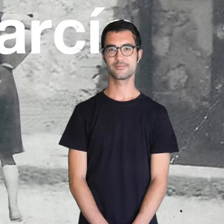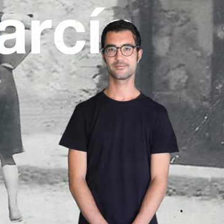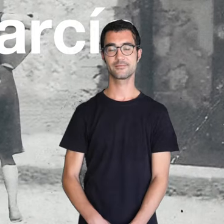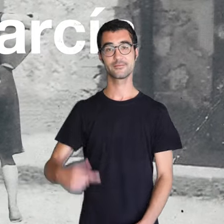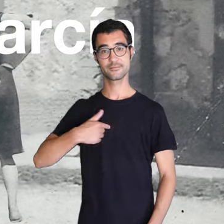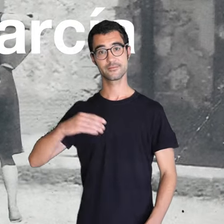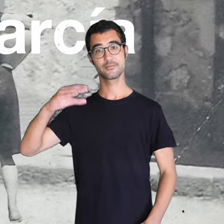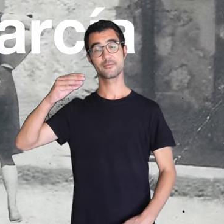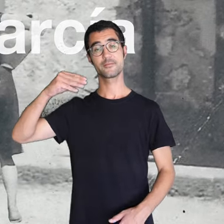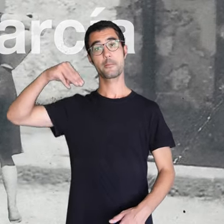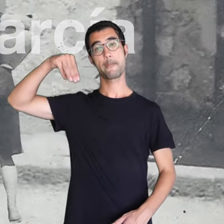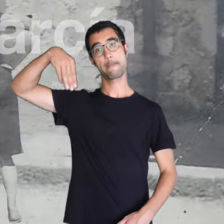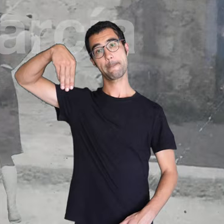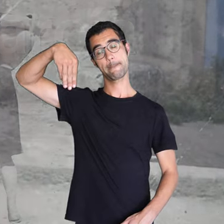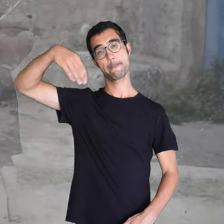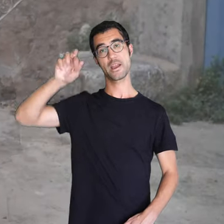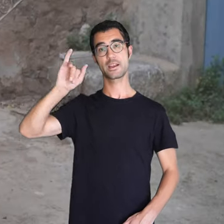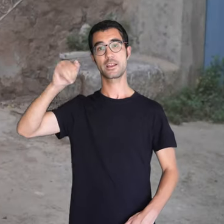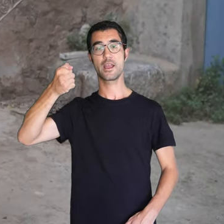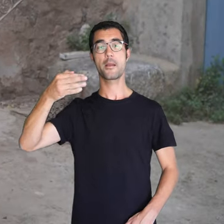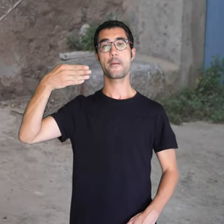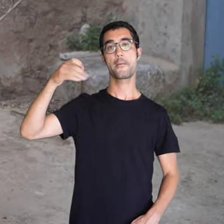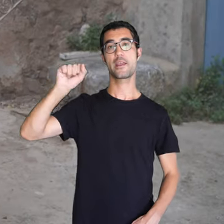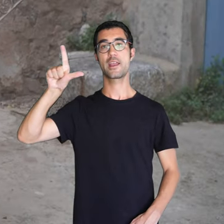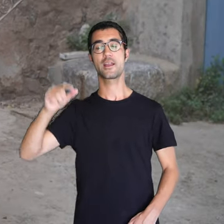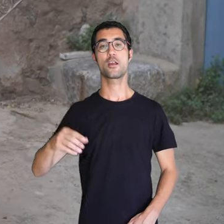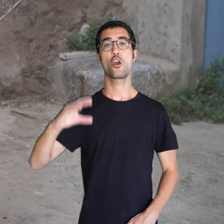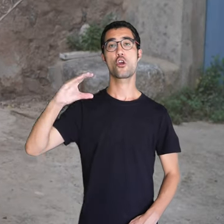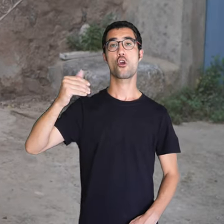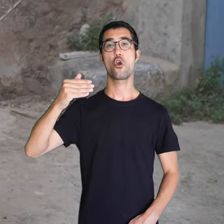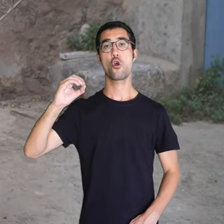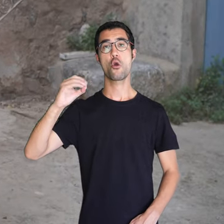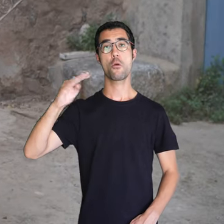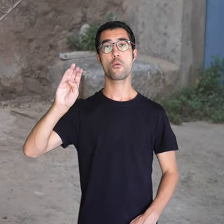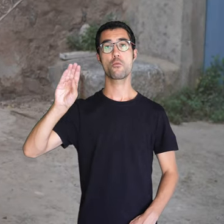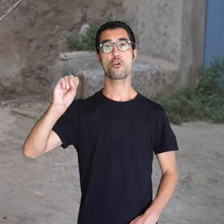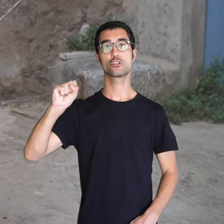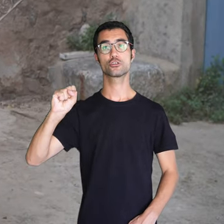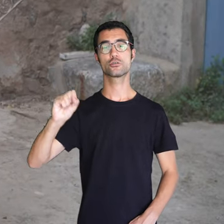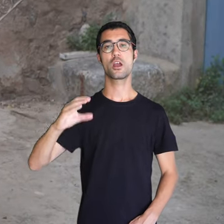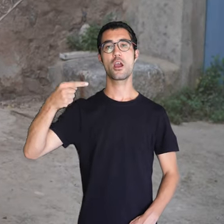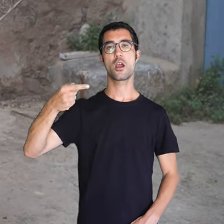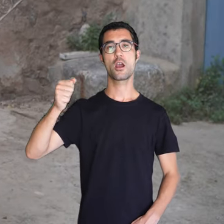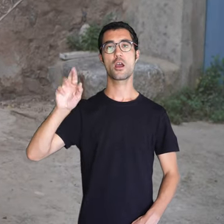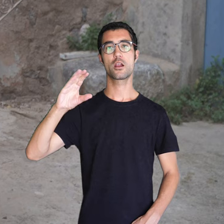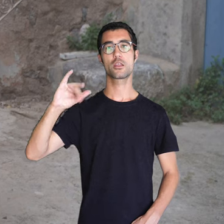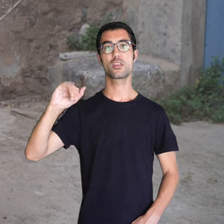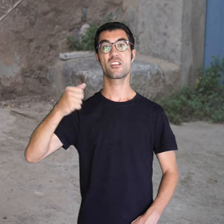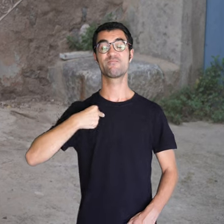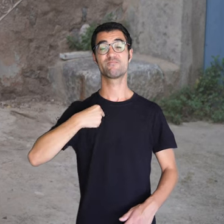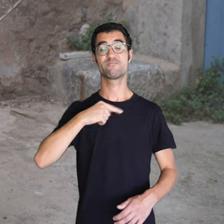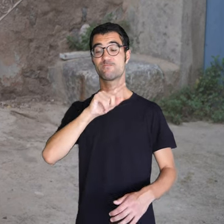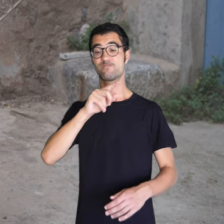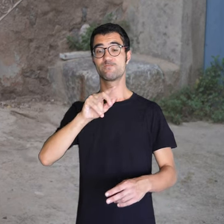Jo sóc Mariabel Cobos García, perquè tinc el apellido del foraster, i vaig néixer el dia 2